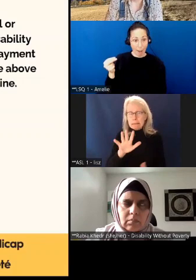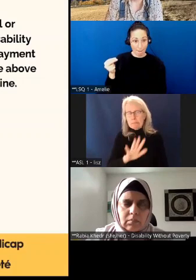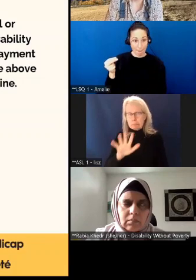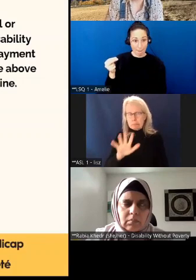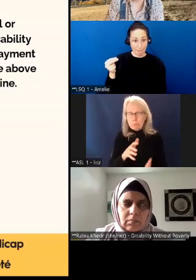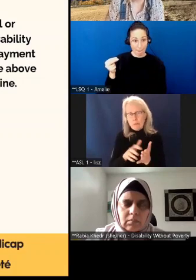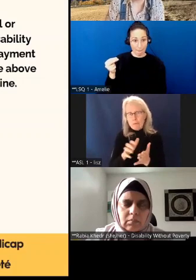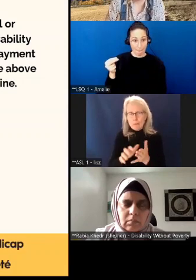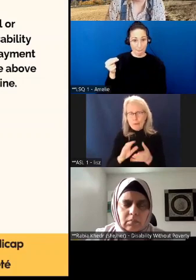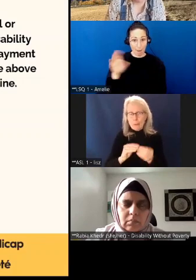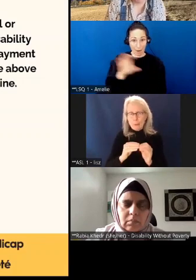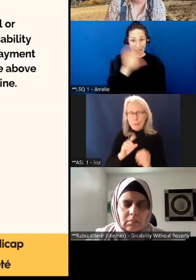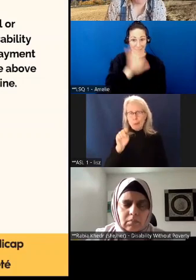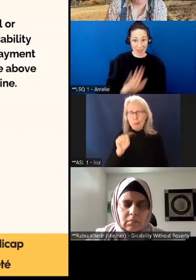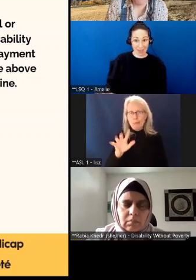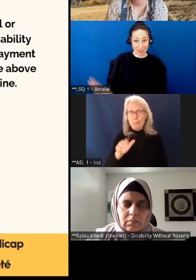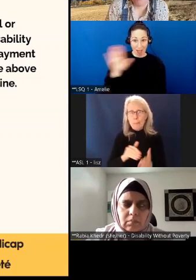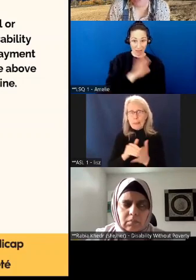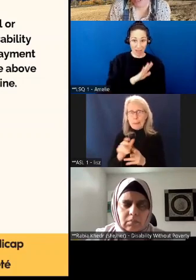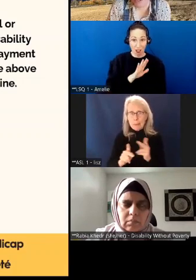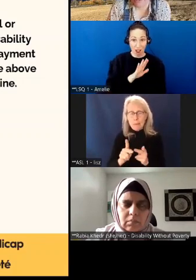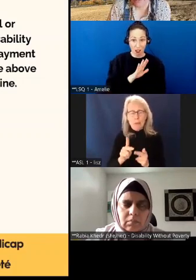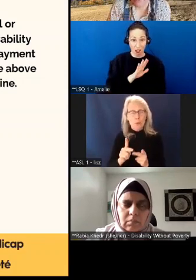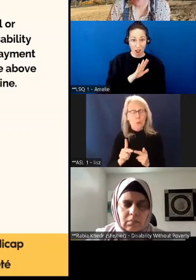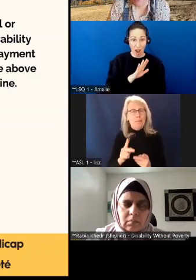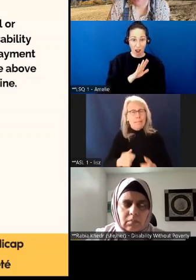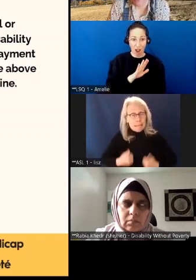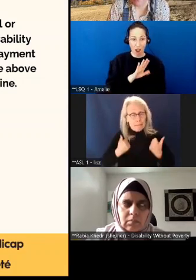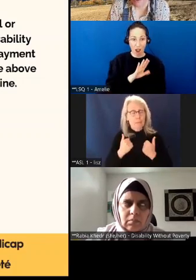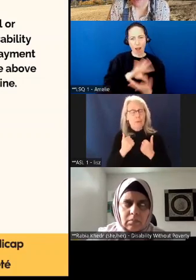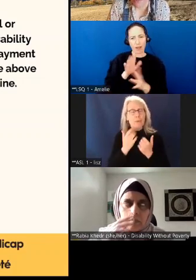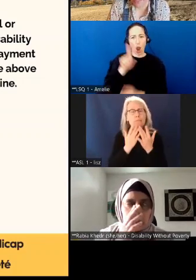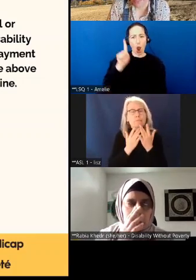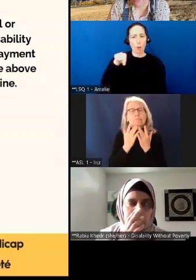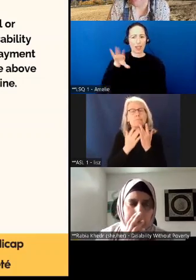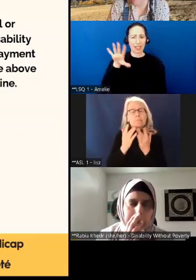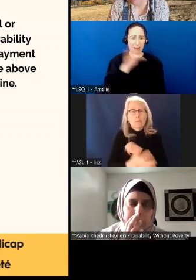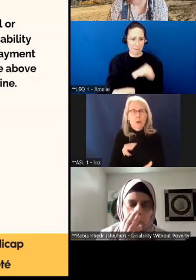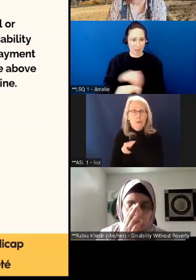au Canada, qui représente environ 1,5 million de personnes.